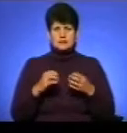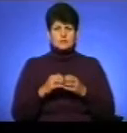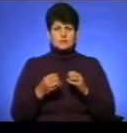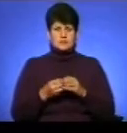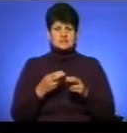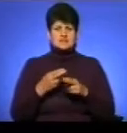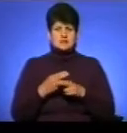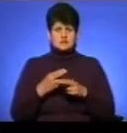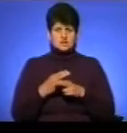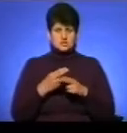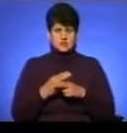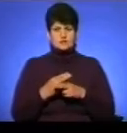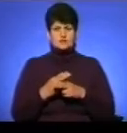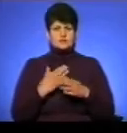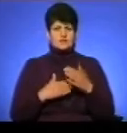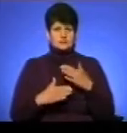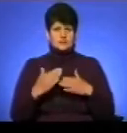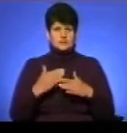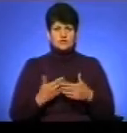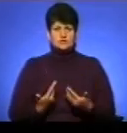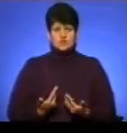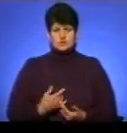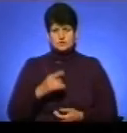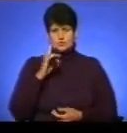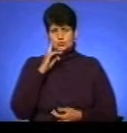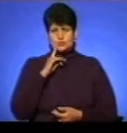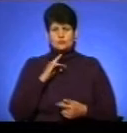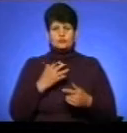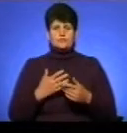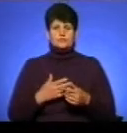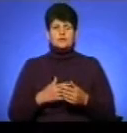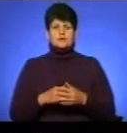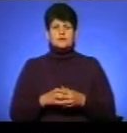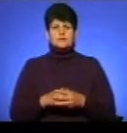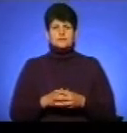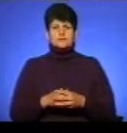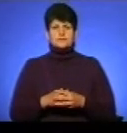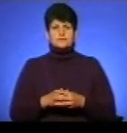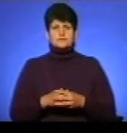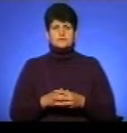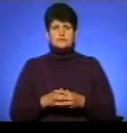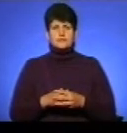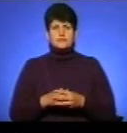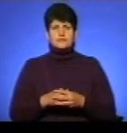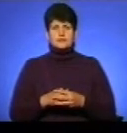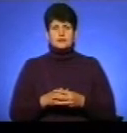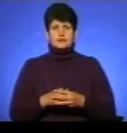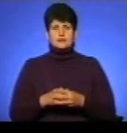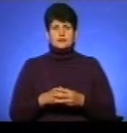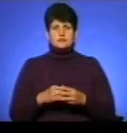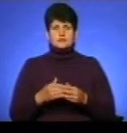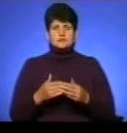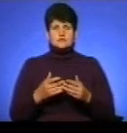які заважають маломобільним групам населення жити комфортно у рідному місті. «Високі сходи, велика кількість сходів,